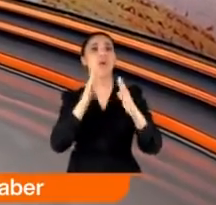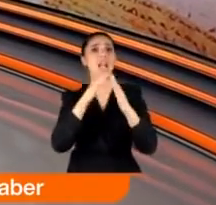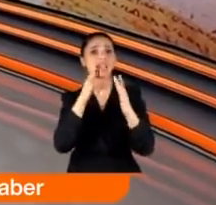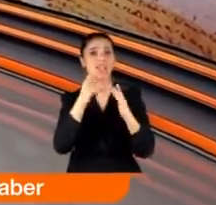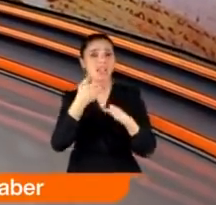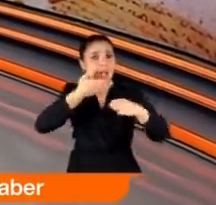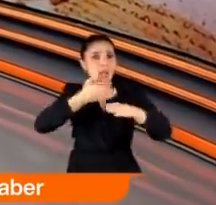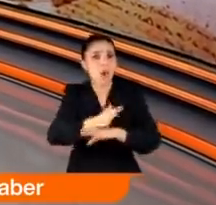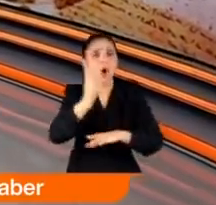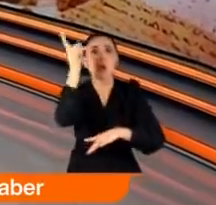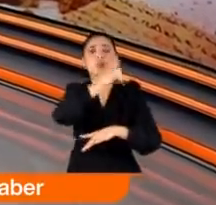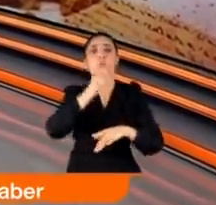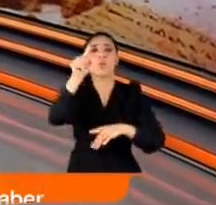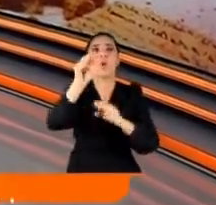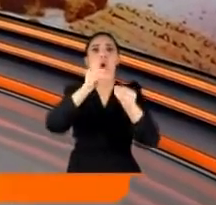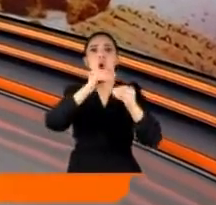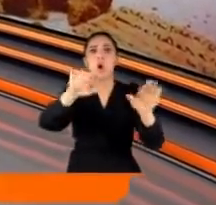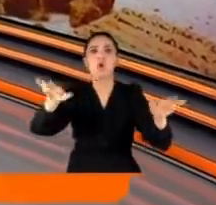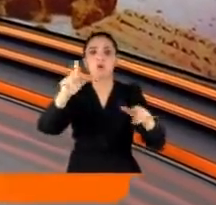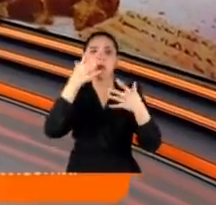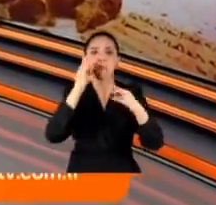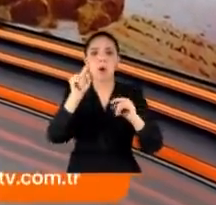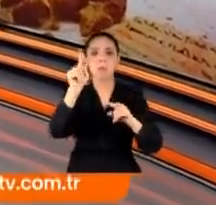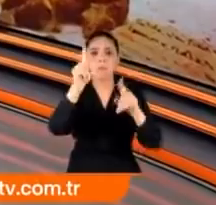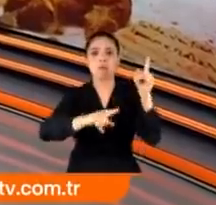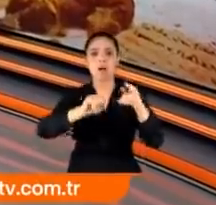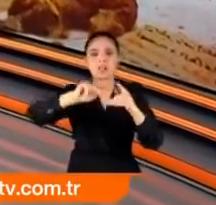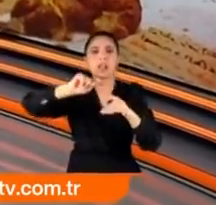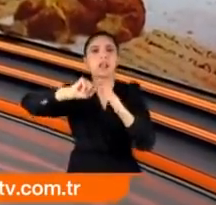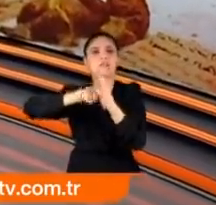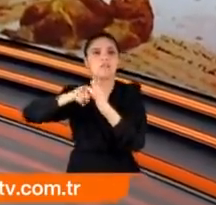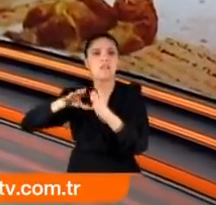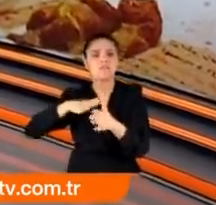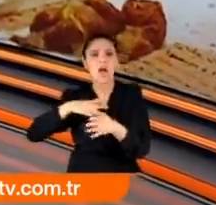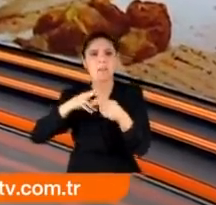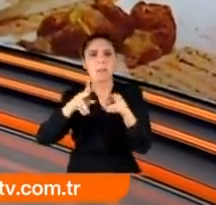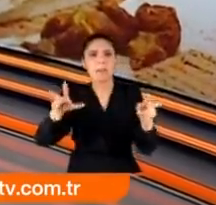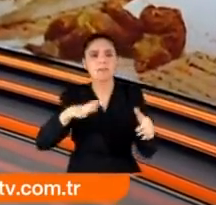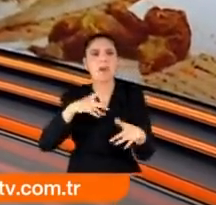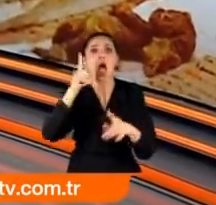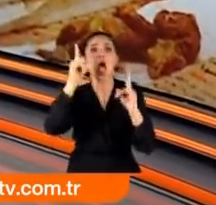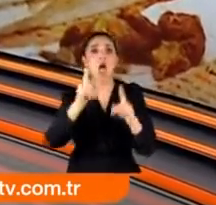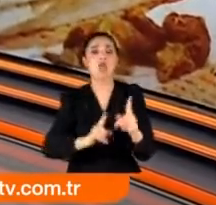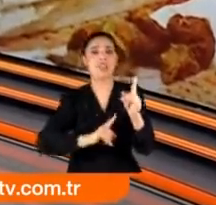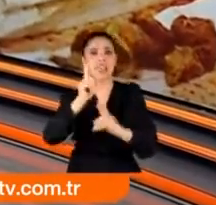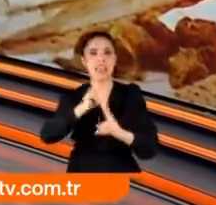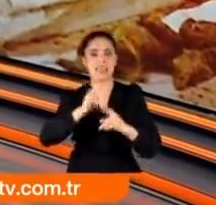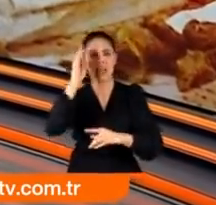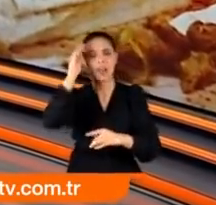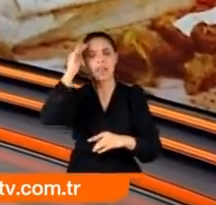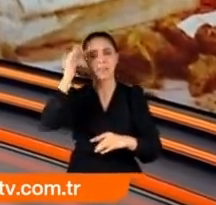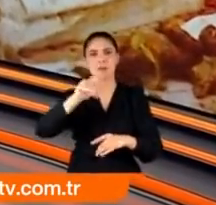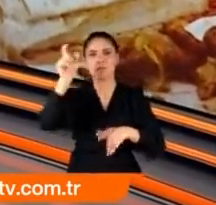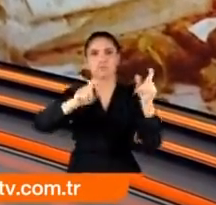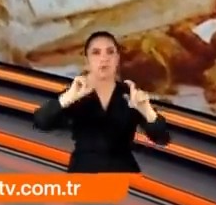daha doğru. Çünkü içerideki oyuncaklar bu halde. Bazıları delik deşik. Önce kendilerine internet üzerinden kurban buluyorlar. Sonra da